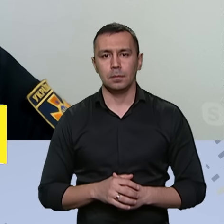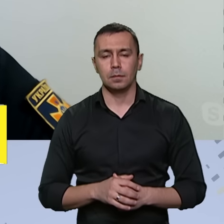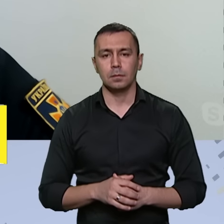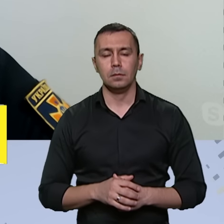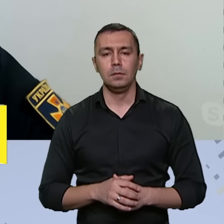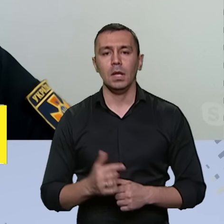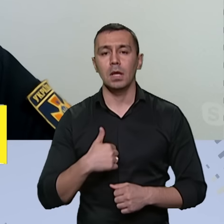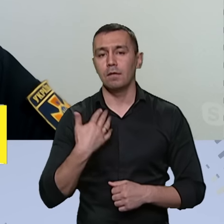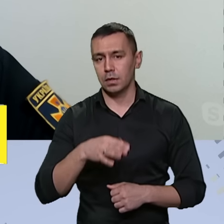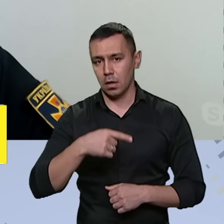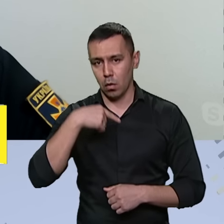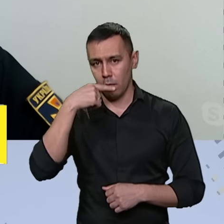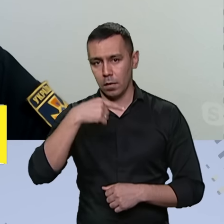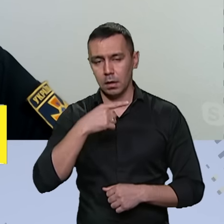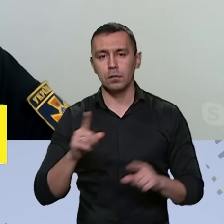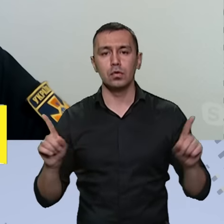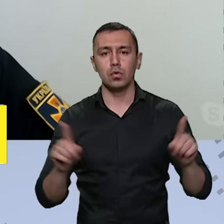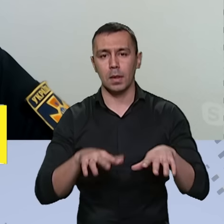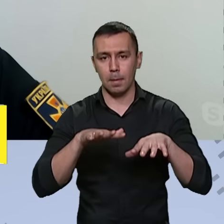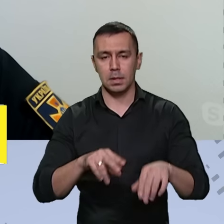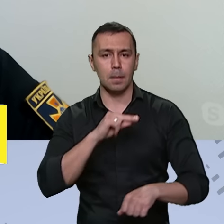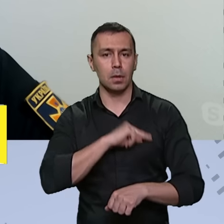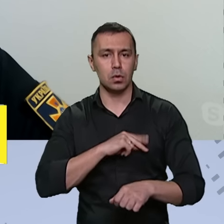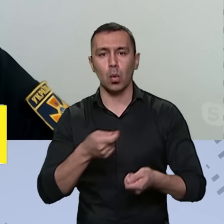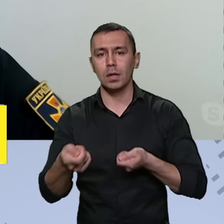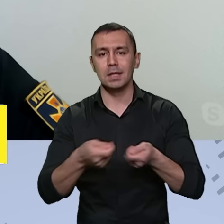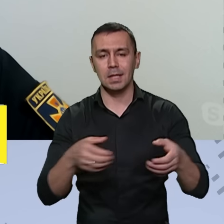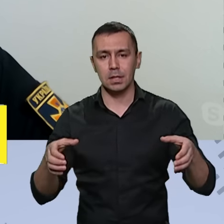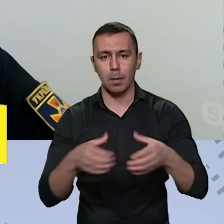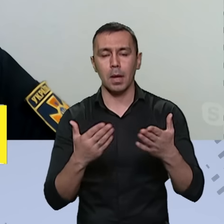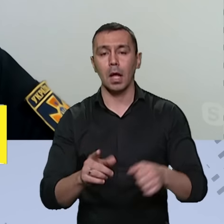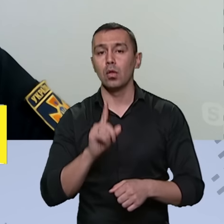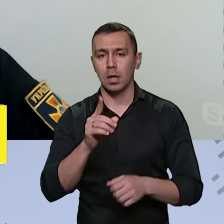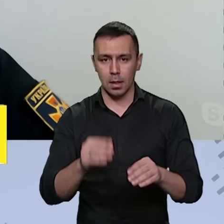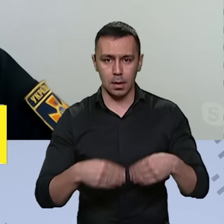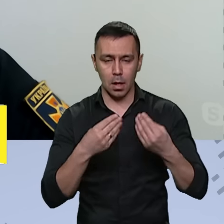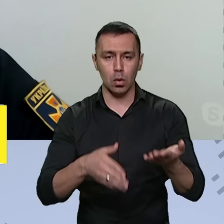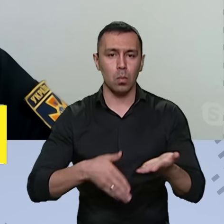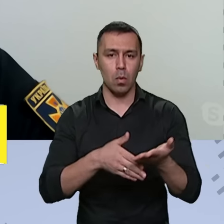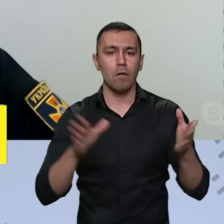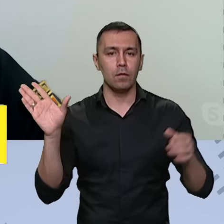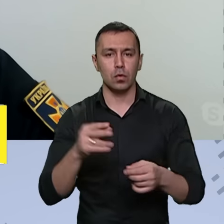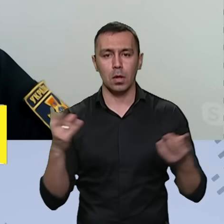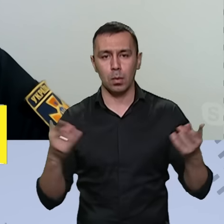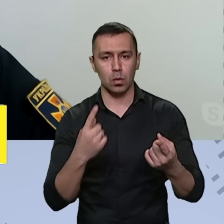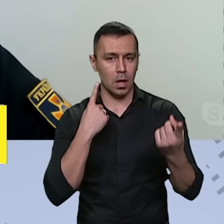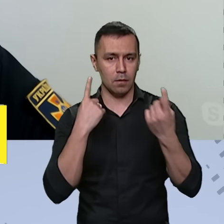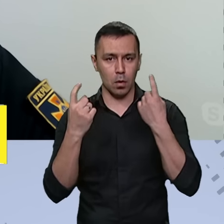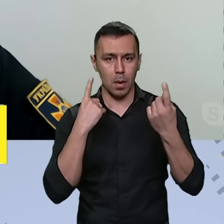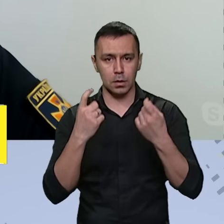Як я вже говорив, що на місці працює координаційний штаб, який, до речі, надає допомогу, всю необхідну інформацію,